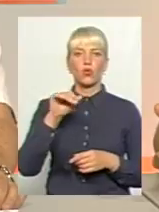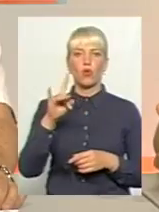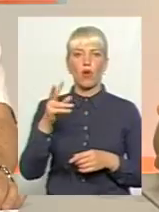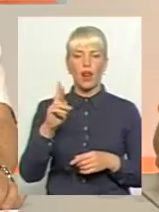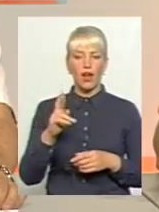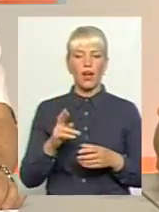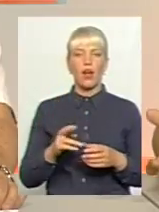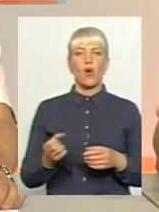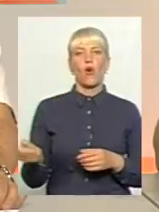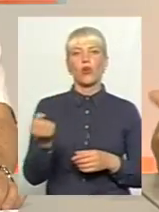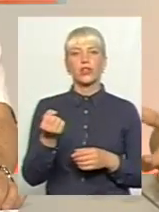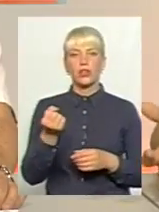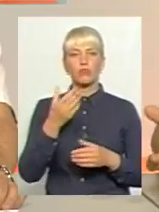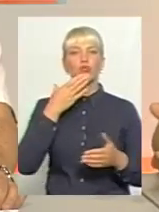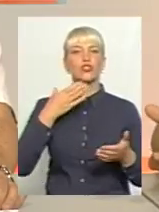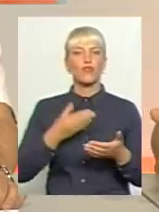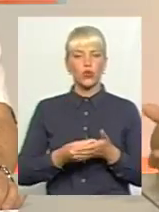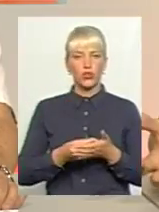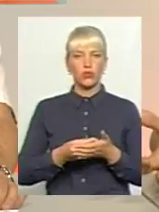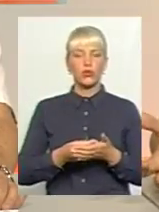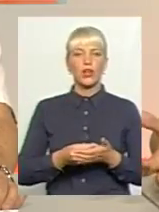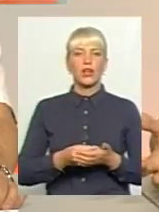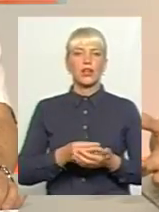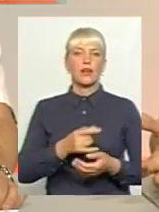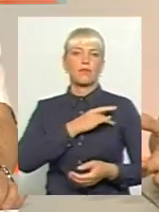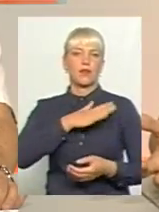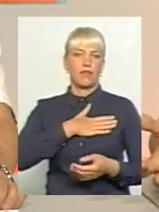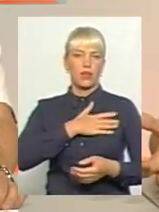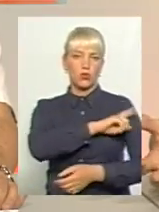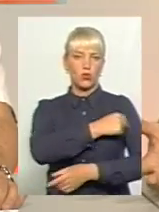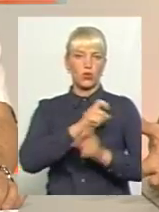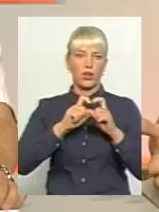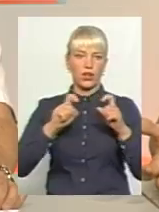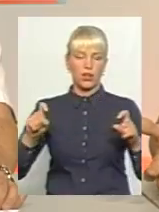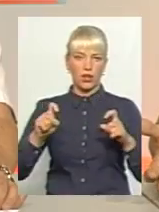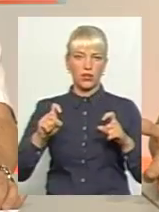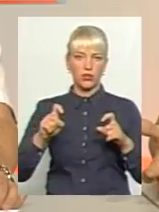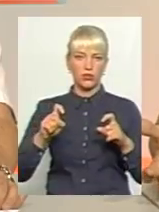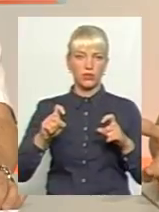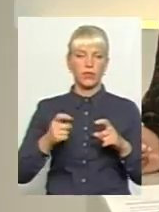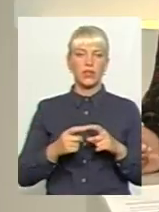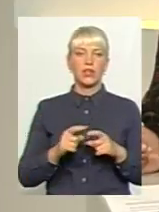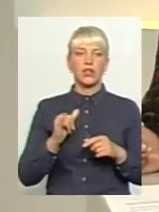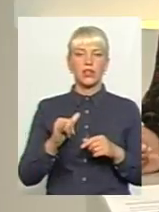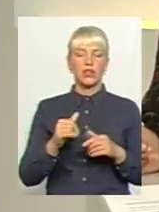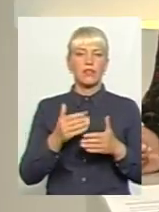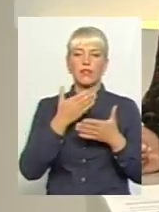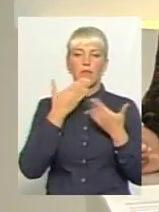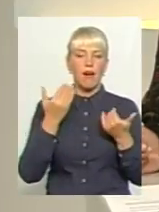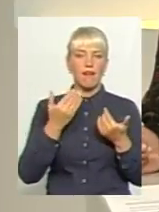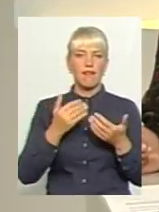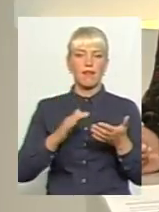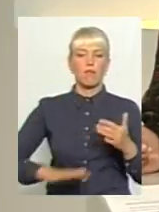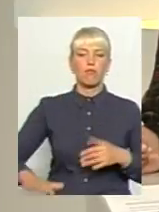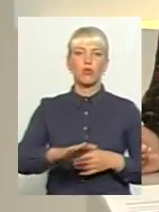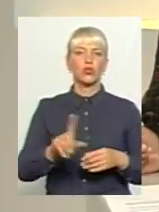перший поверх своєї клінічної лікарні, в обласної лікарні, крім 7-го, 6-го поверха біля реанімації, немає квадратів, щоб